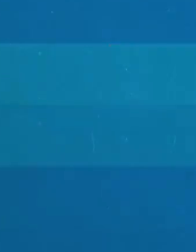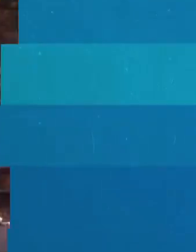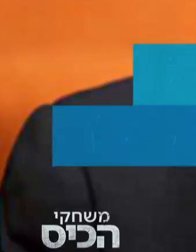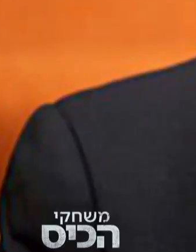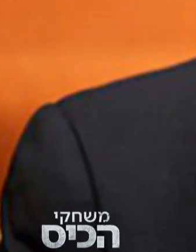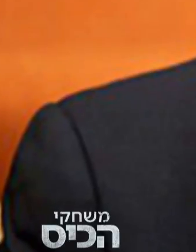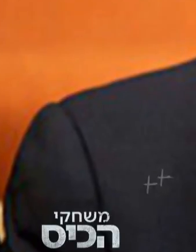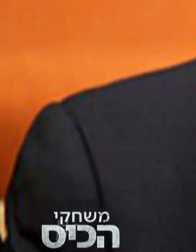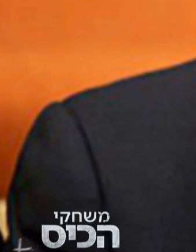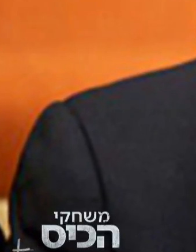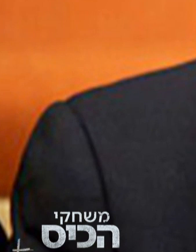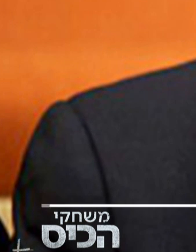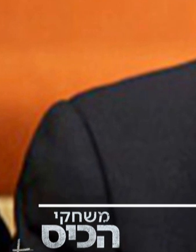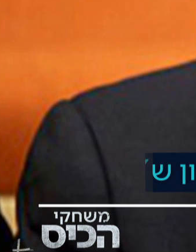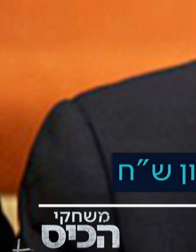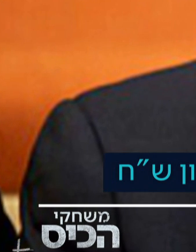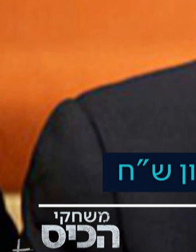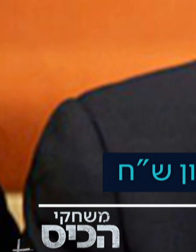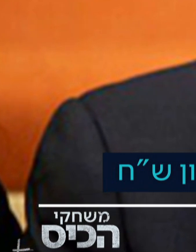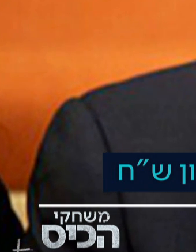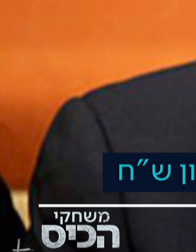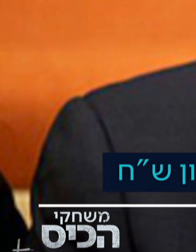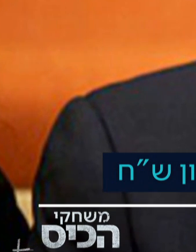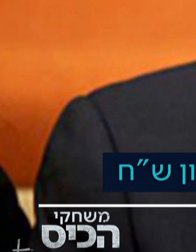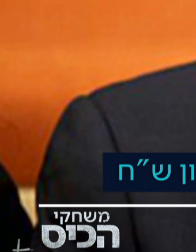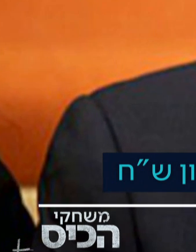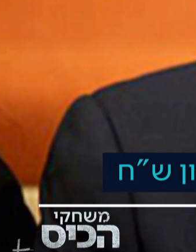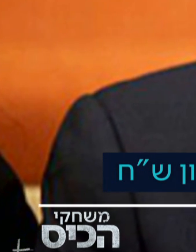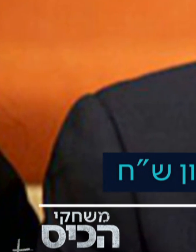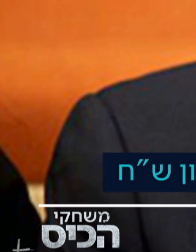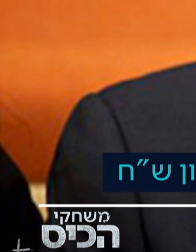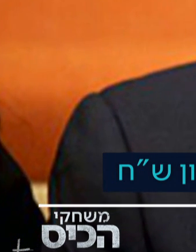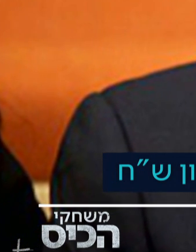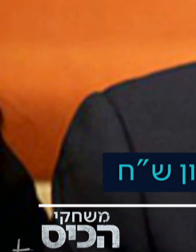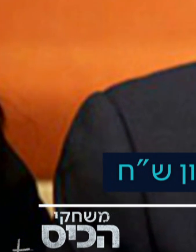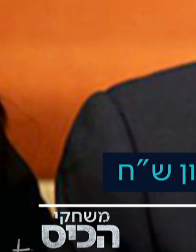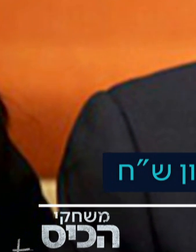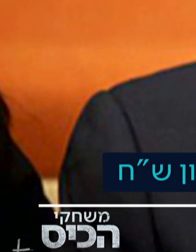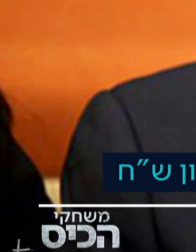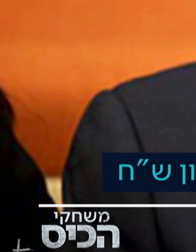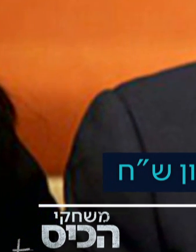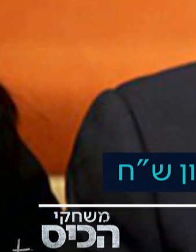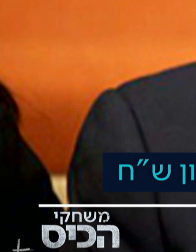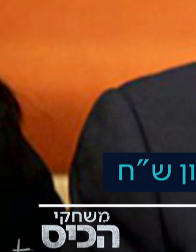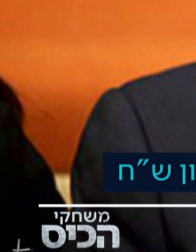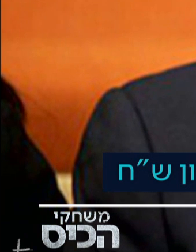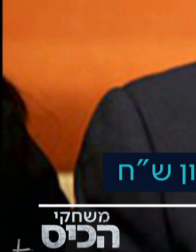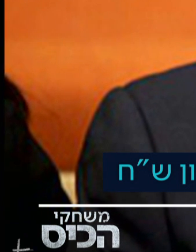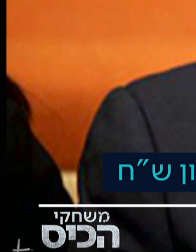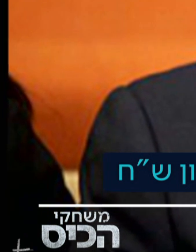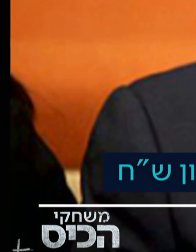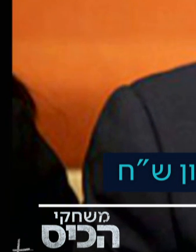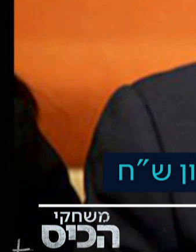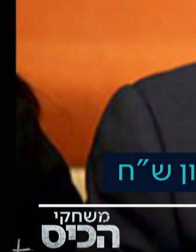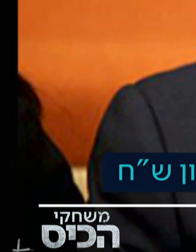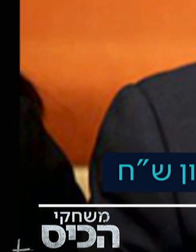השורות. אורן קובי, בעל השליטה בקבוצת לוג'יסטיק, החברה שמאחורי המותג אדמה, הוא איש העסקים שנעצר בשבוע